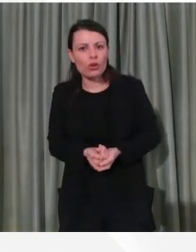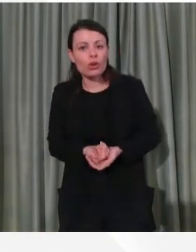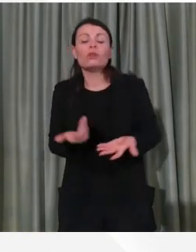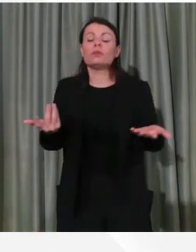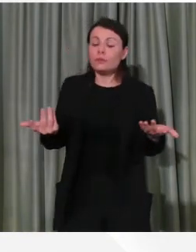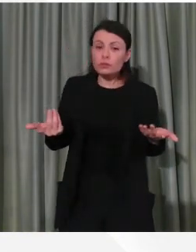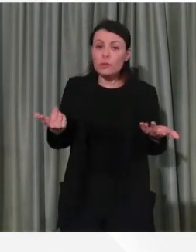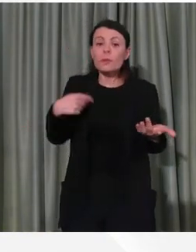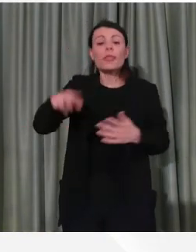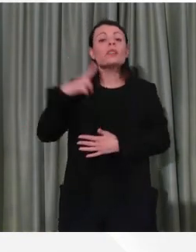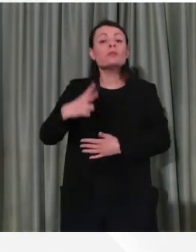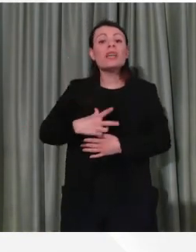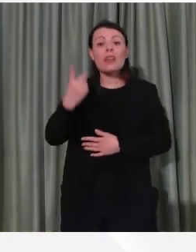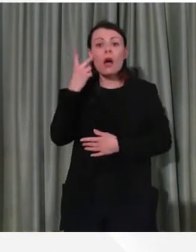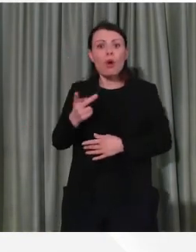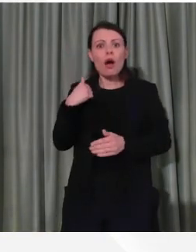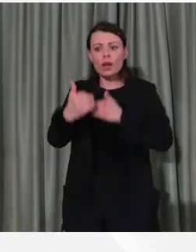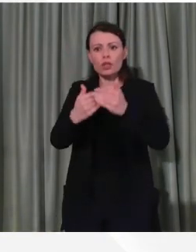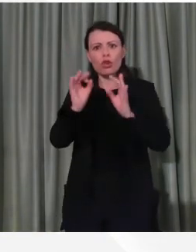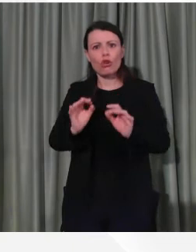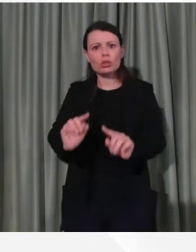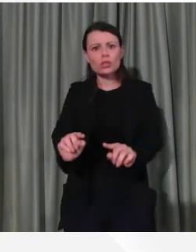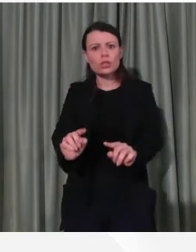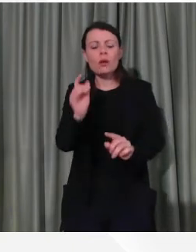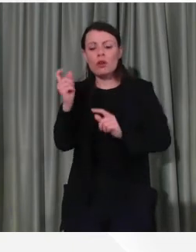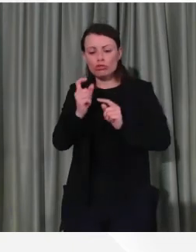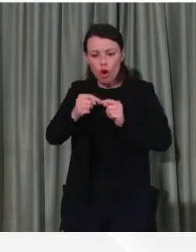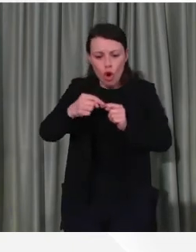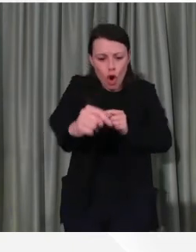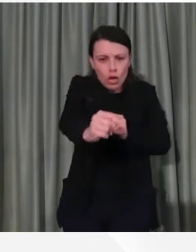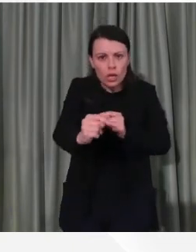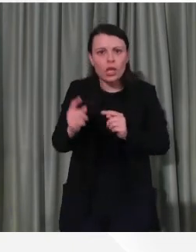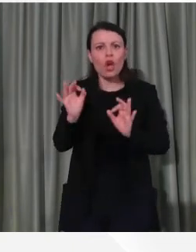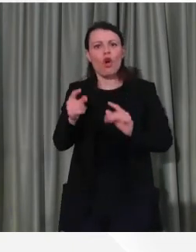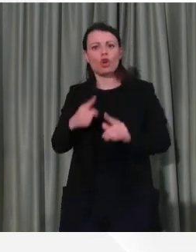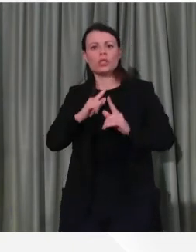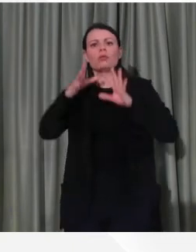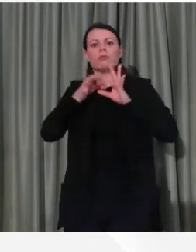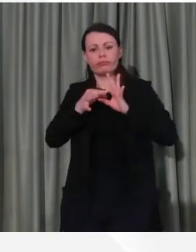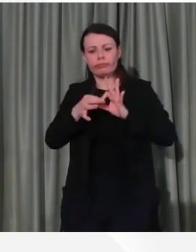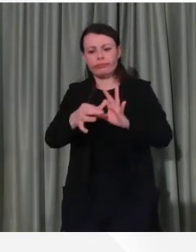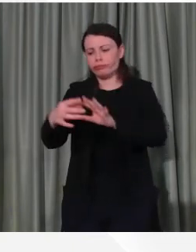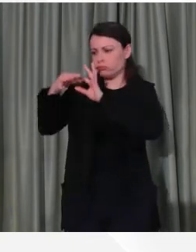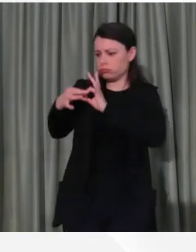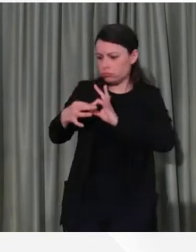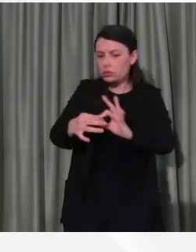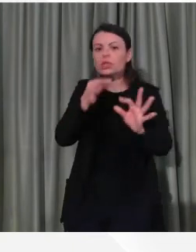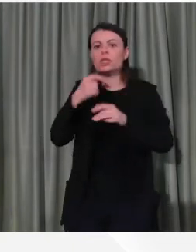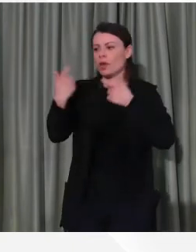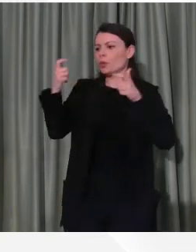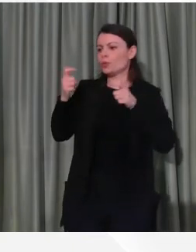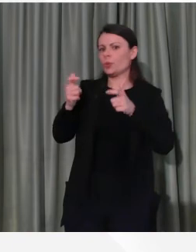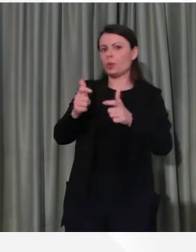questo il trend che vediamo anche nei prossimi giorni, perché indica una decrescita molto importante.